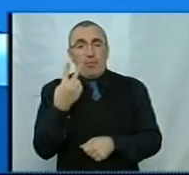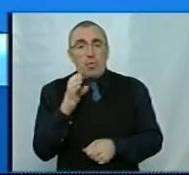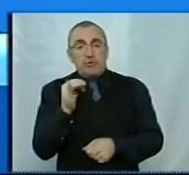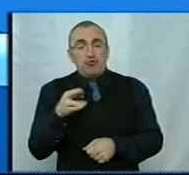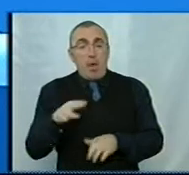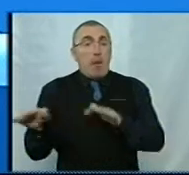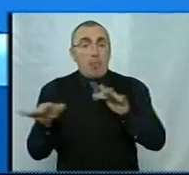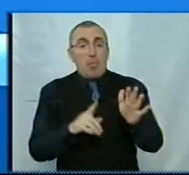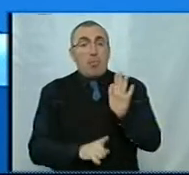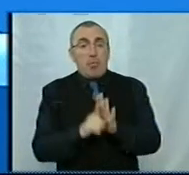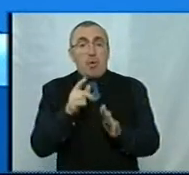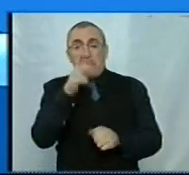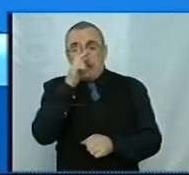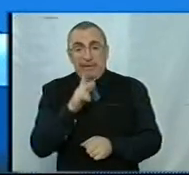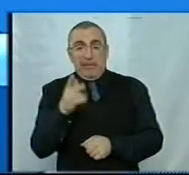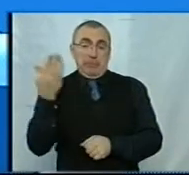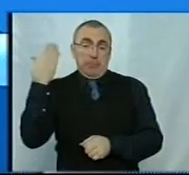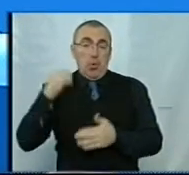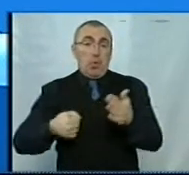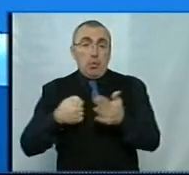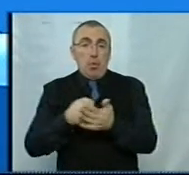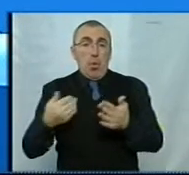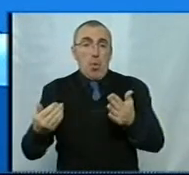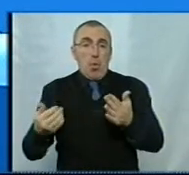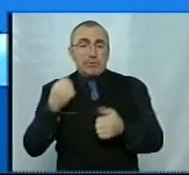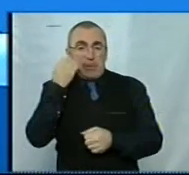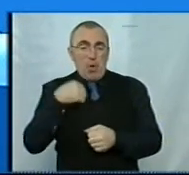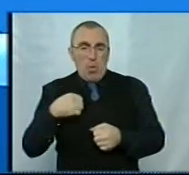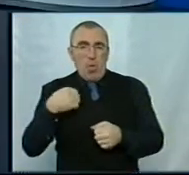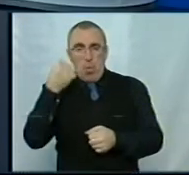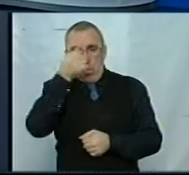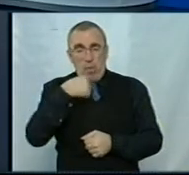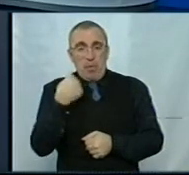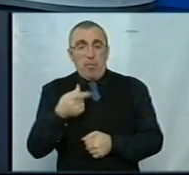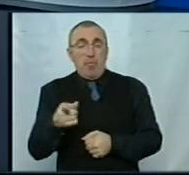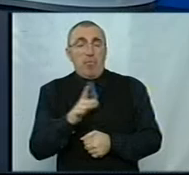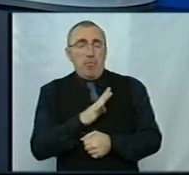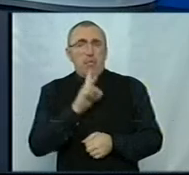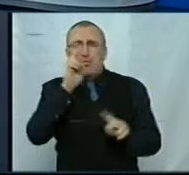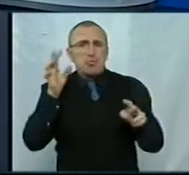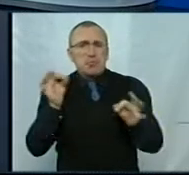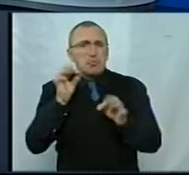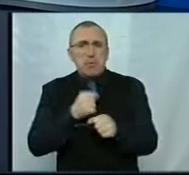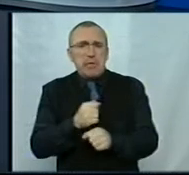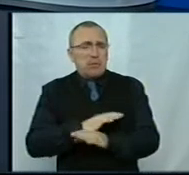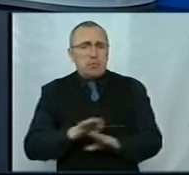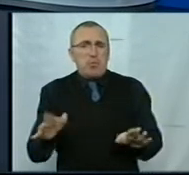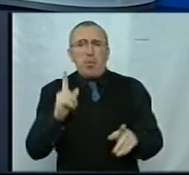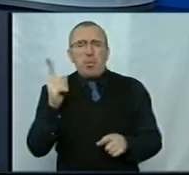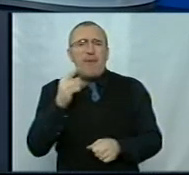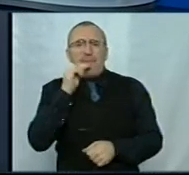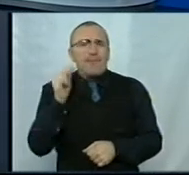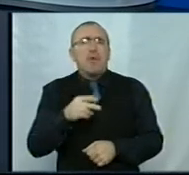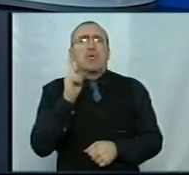процедура почалася ще за 3 місяці до нового року, до старого року, наскільки я знаю. Саме так. Чому ніхто нічого не зробив? Хто тут найбільше